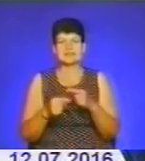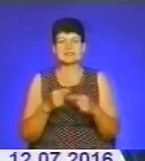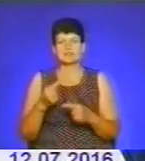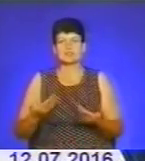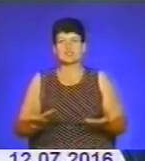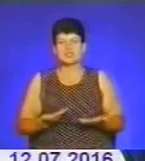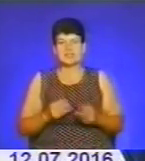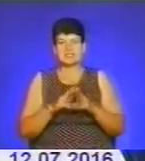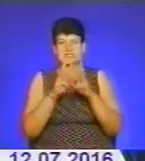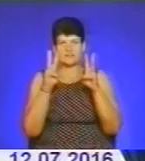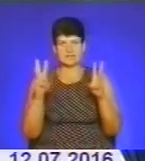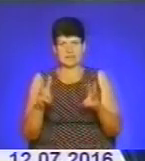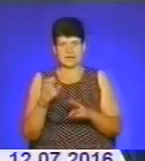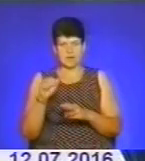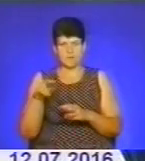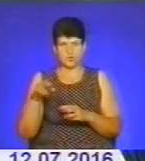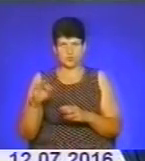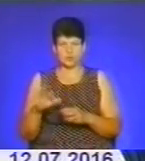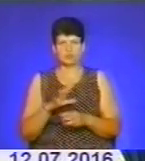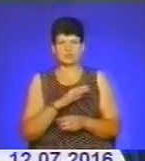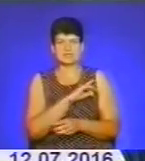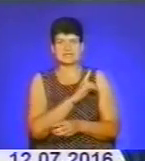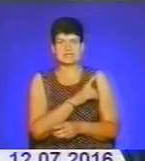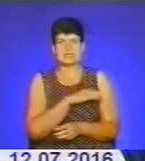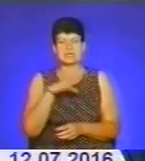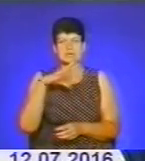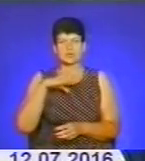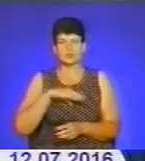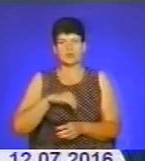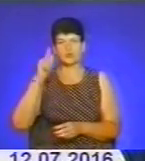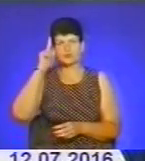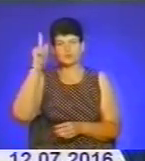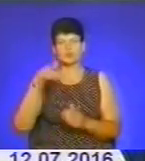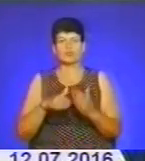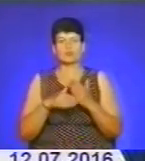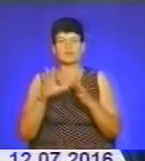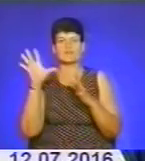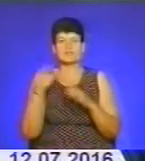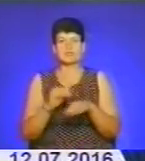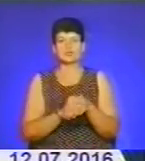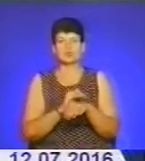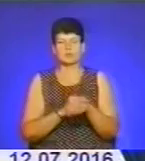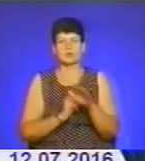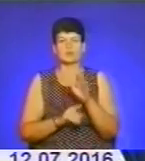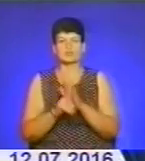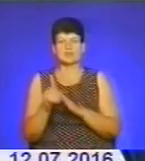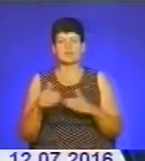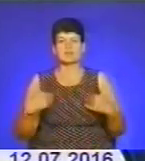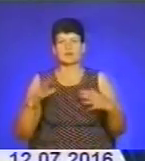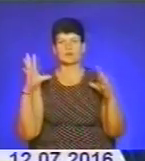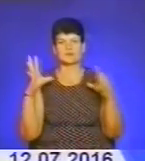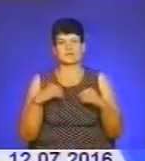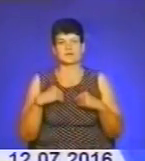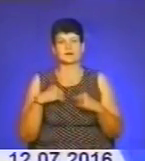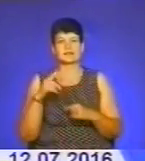апостолів, щоб були міцні духом, фізичною, і хай Господь допомагає у цих добрих починаннях. Також вітаю всіх християн з цим святом.